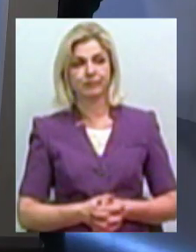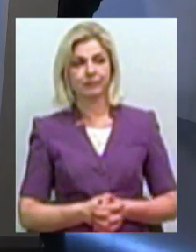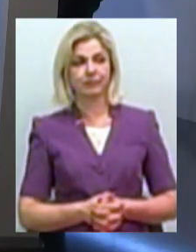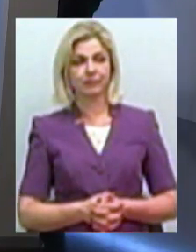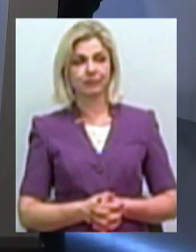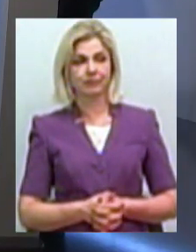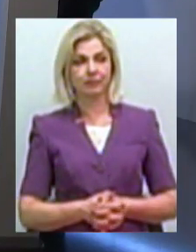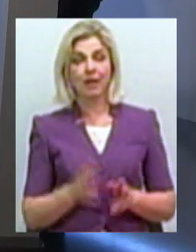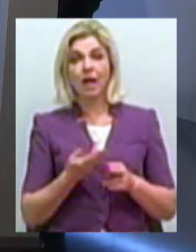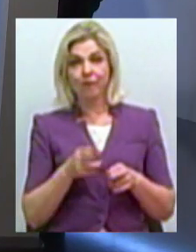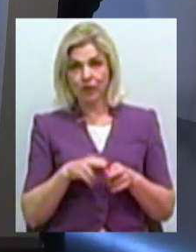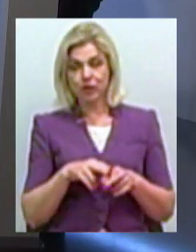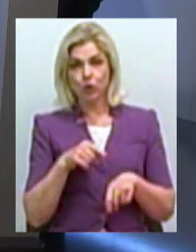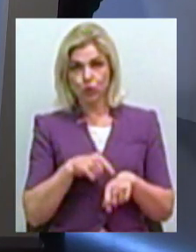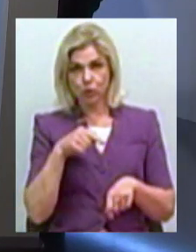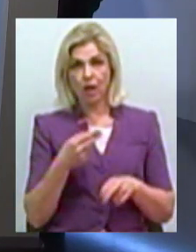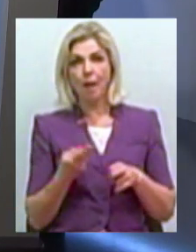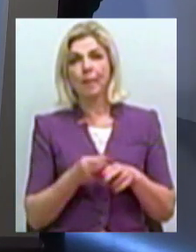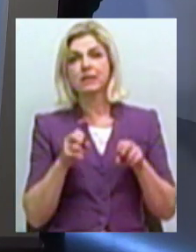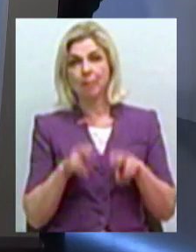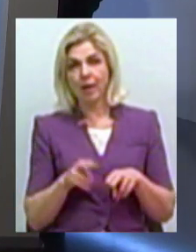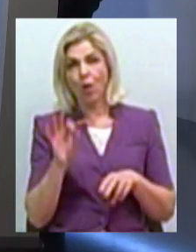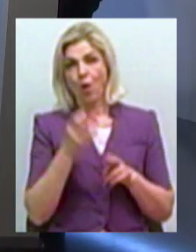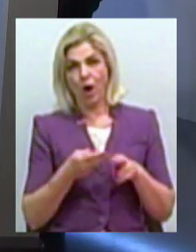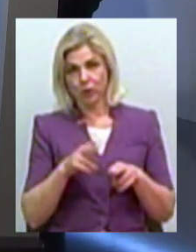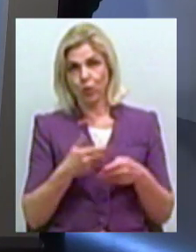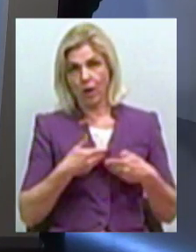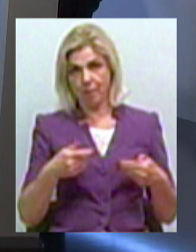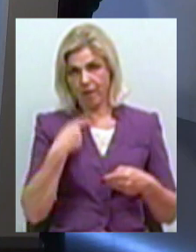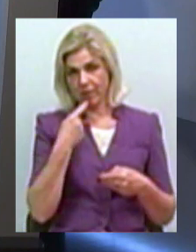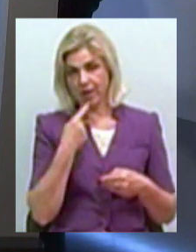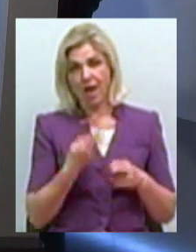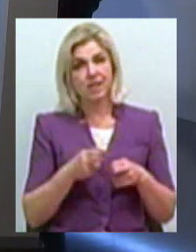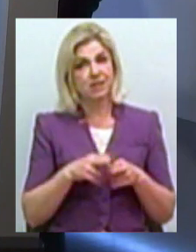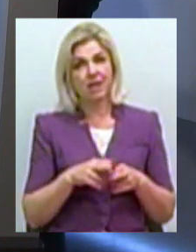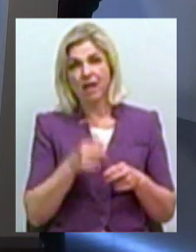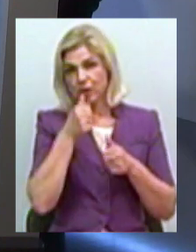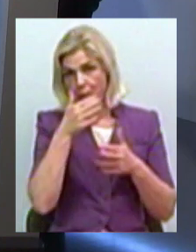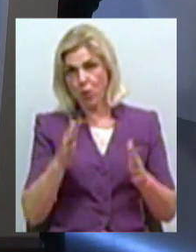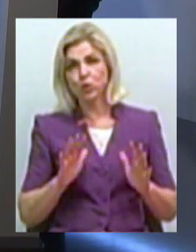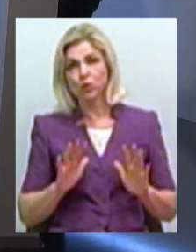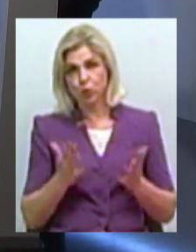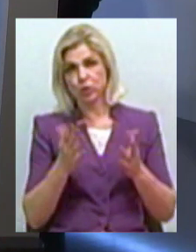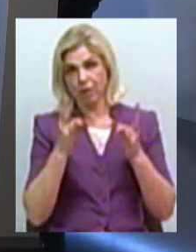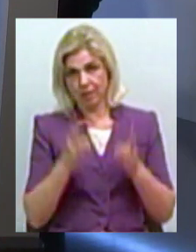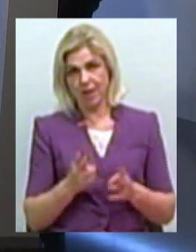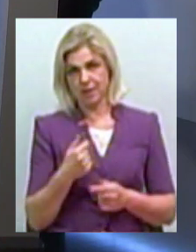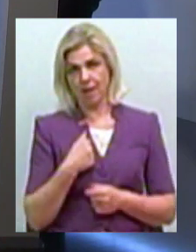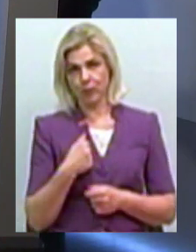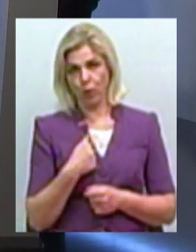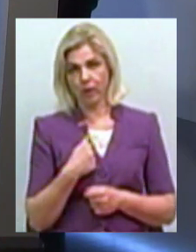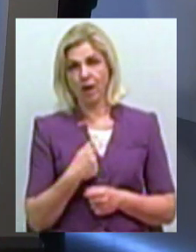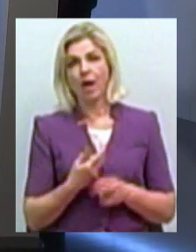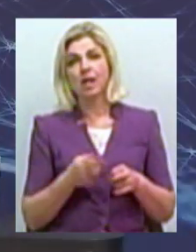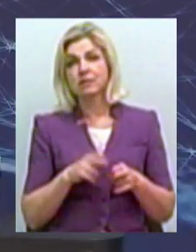Оце відчуття безпечності, про яке ми казали, це не може статися зі мною. Тобто це відчуття безпечності? Так. Це не